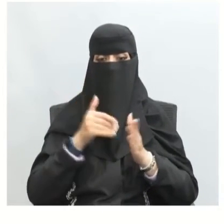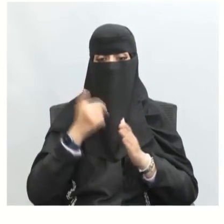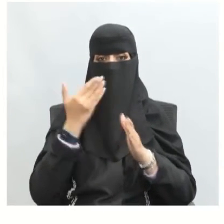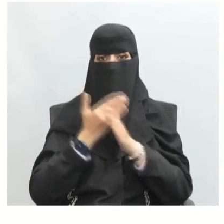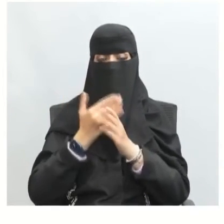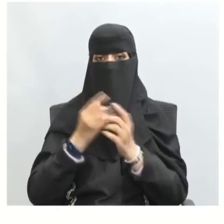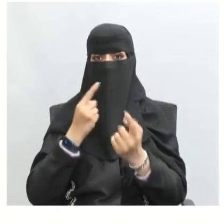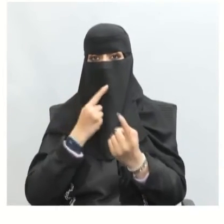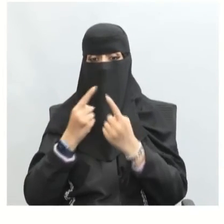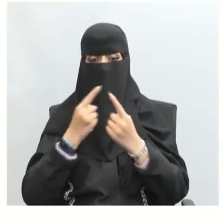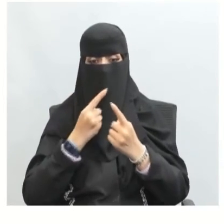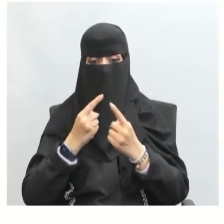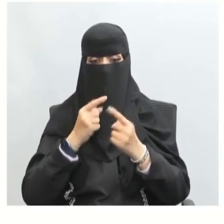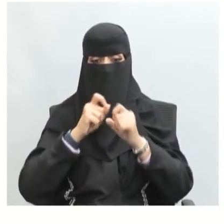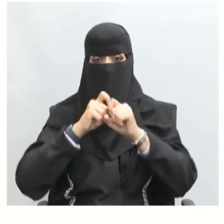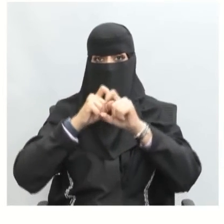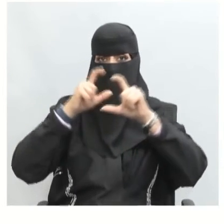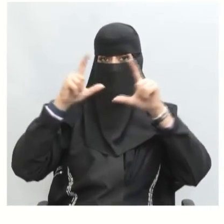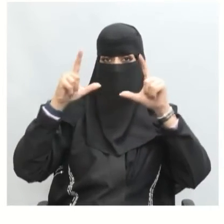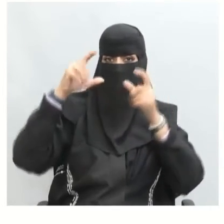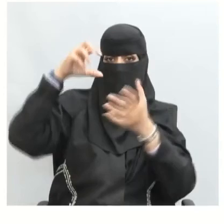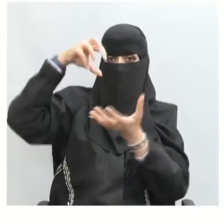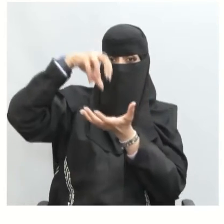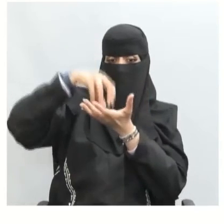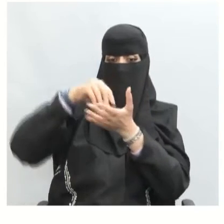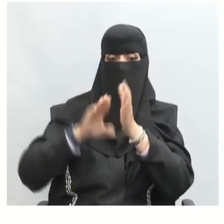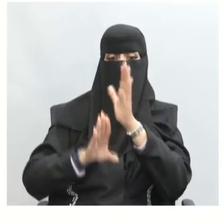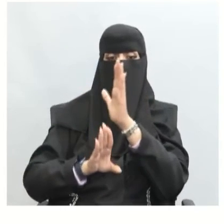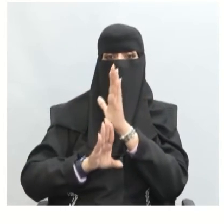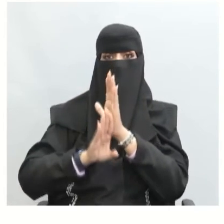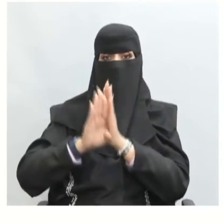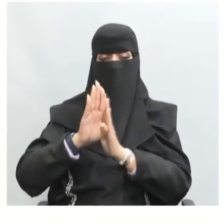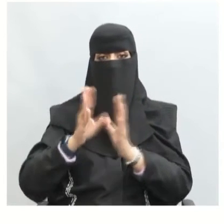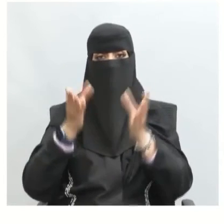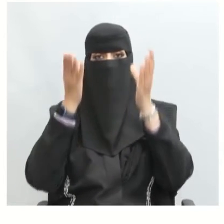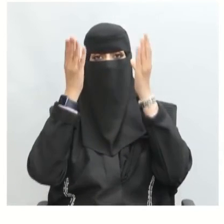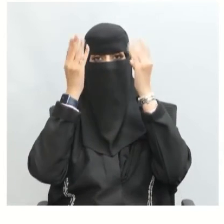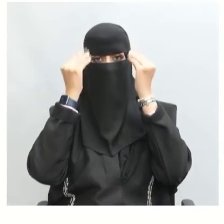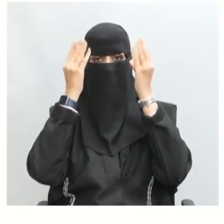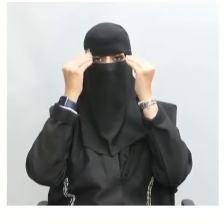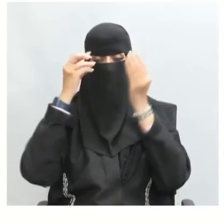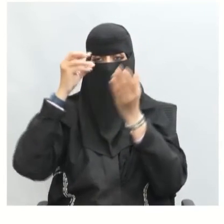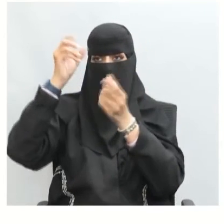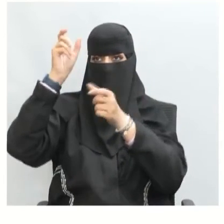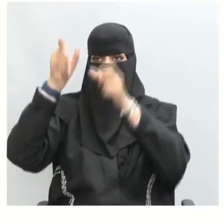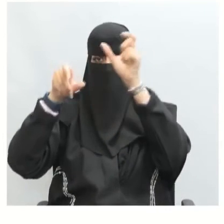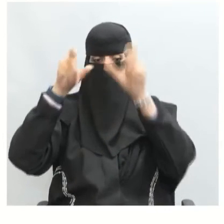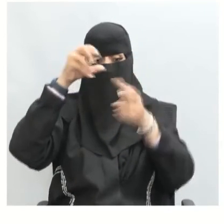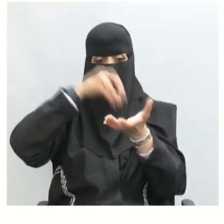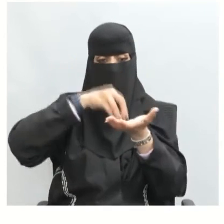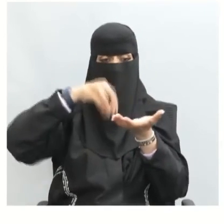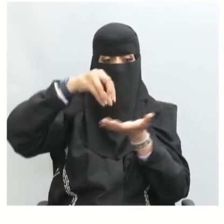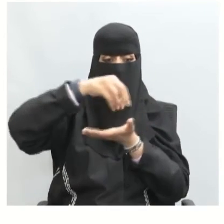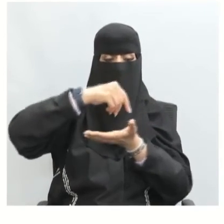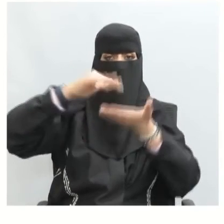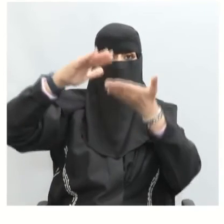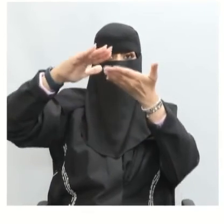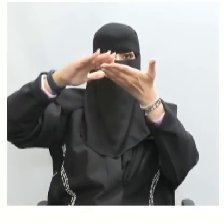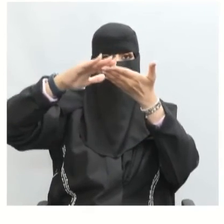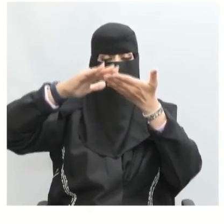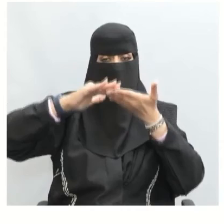لأن الحوار يبرز الواقع الحضاري والثقافي لمن؟